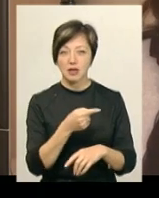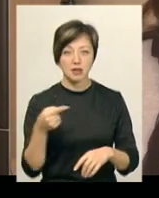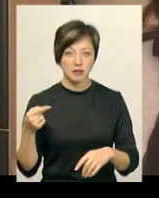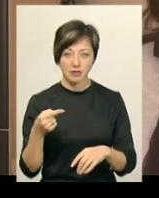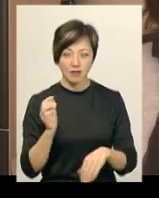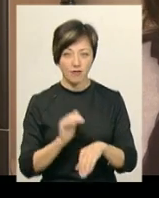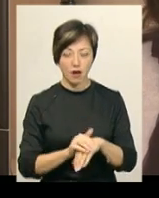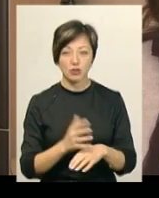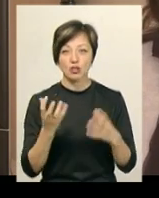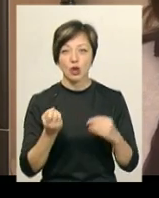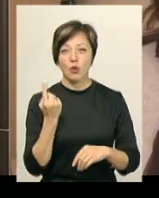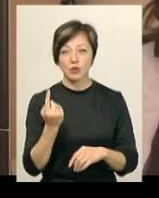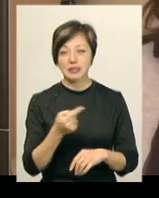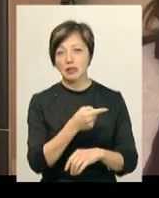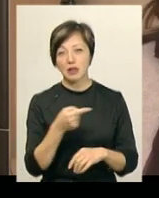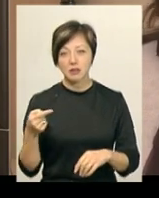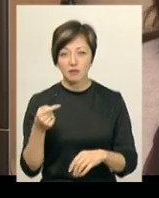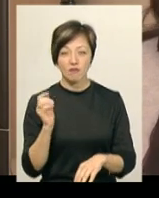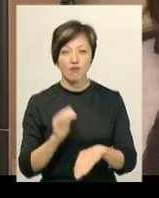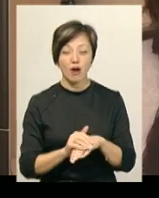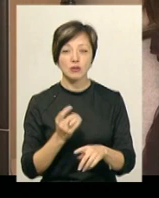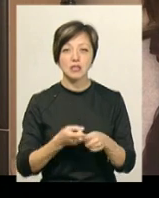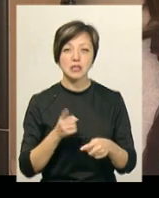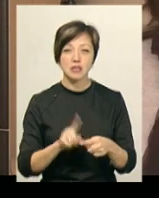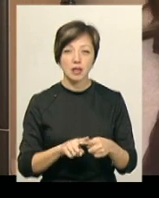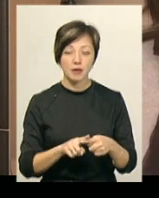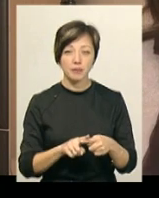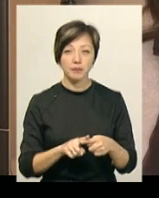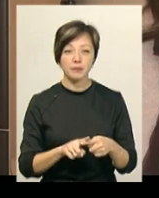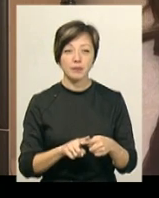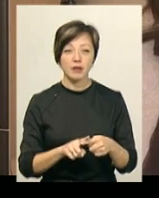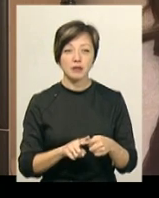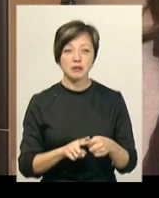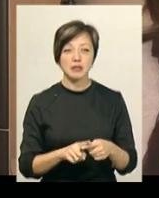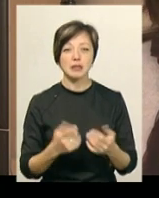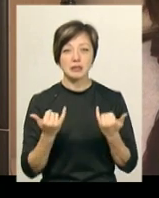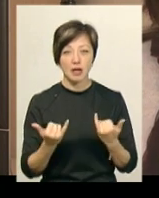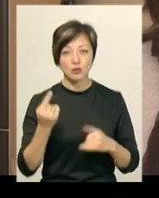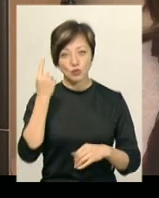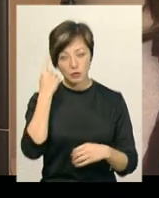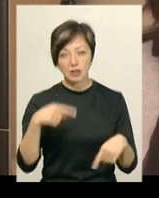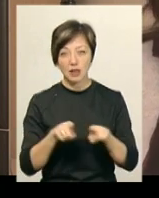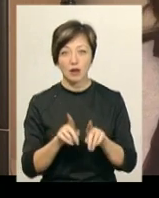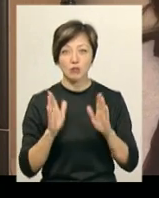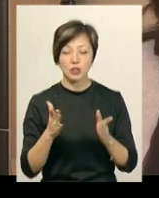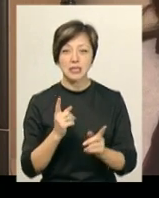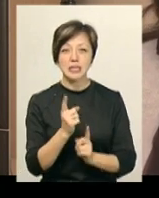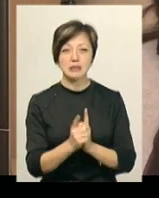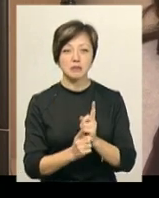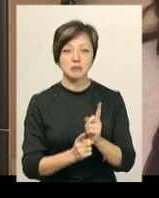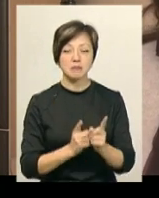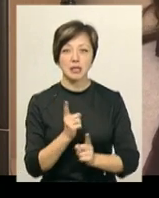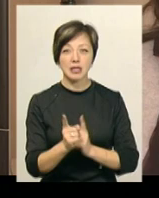фактором. Ще одним з негативних факторів, я зараз думаю, що це так і буде, це зміна